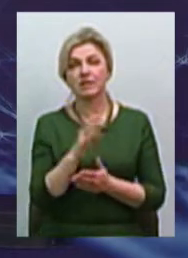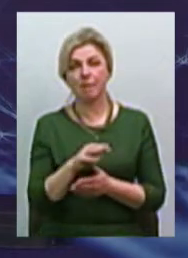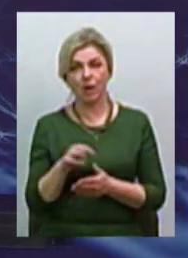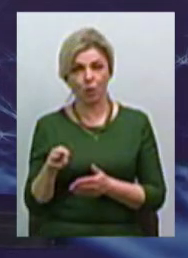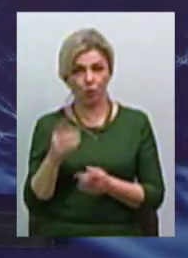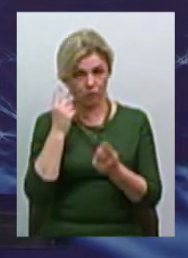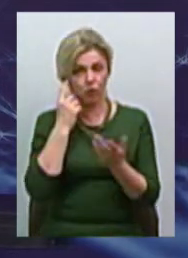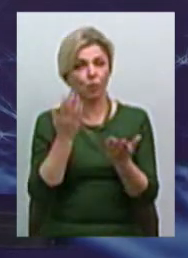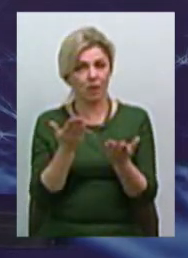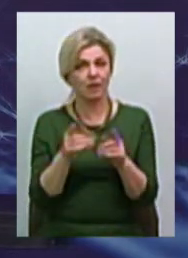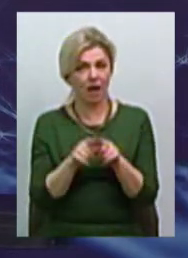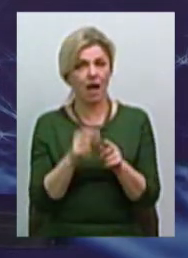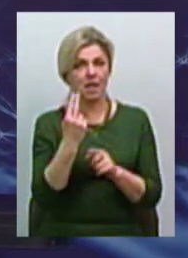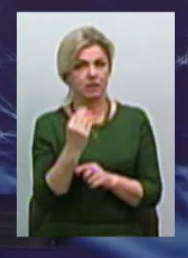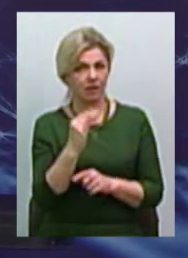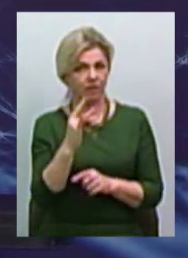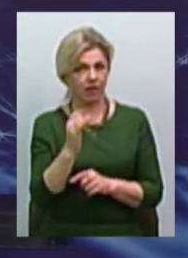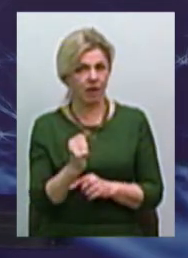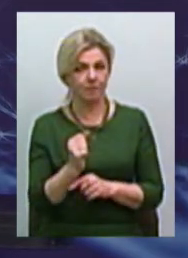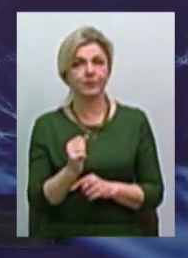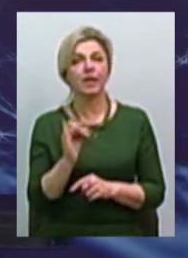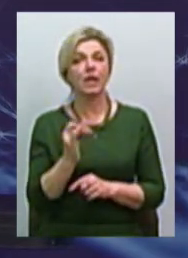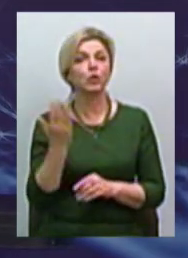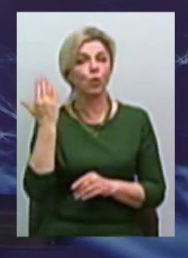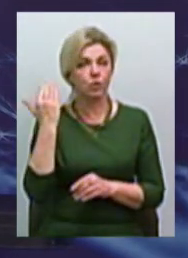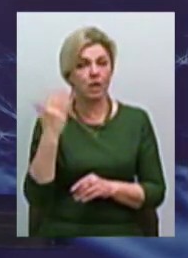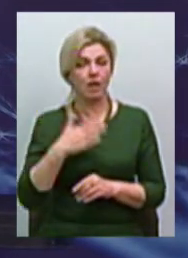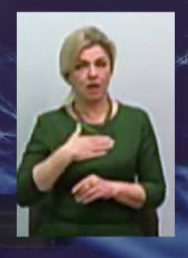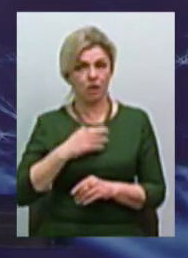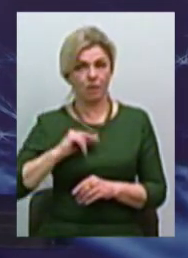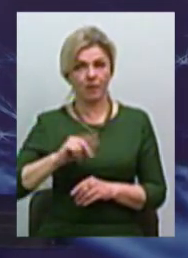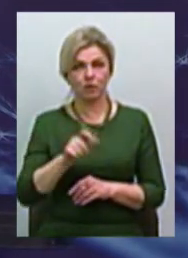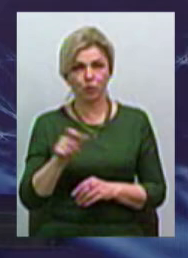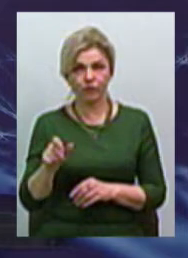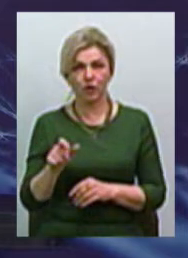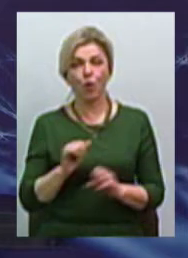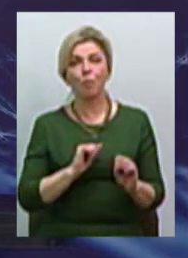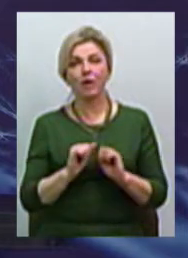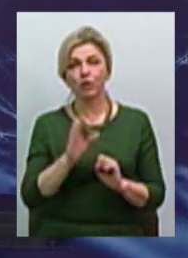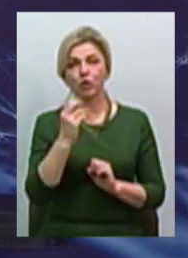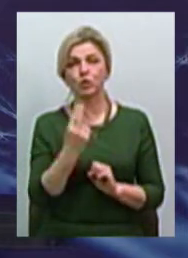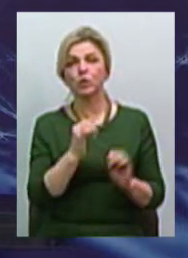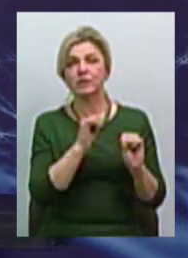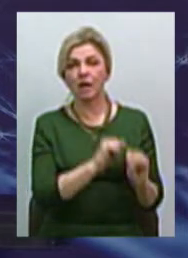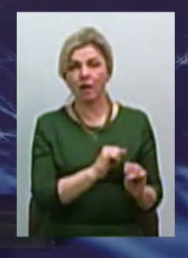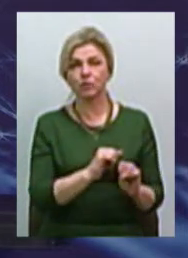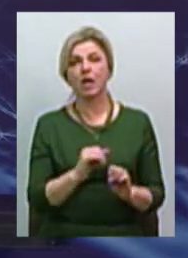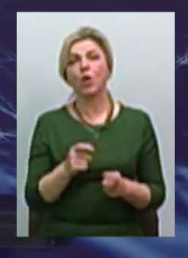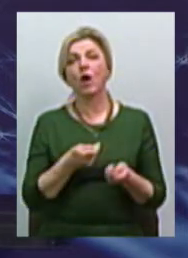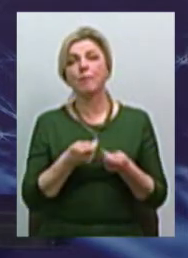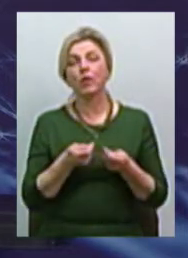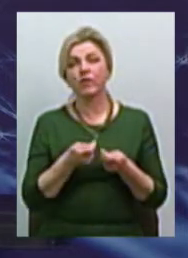І тоді наші працівники, працівники управління соціального захисту, працівники управління